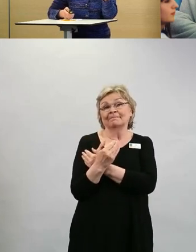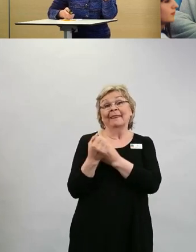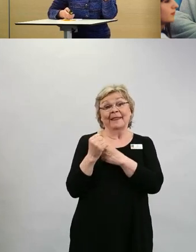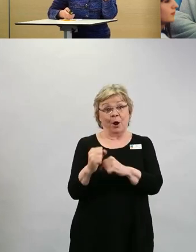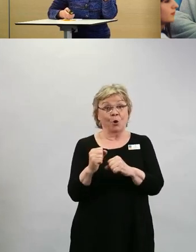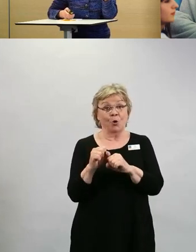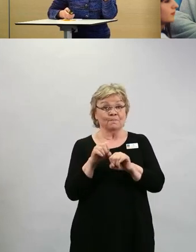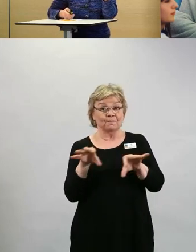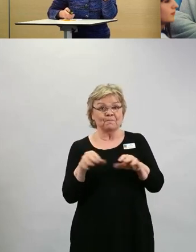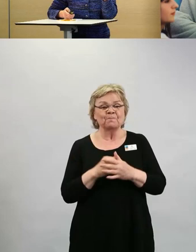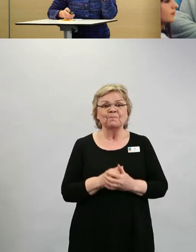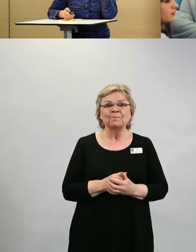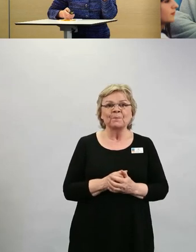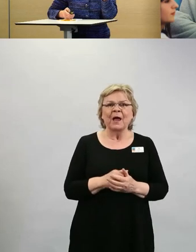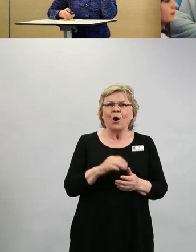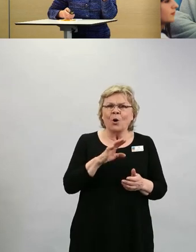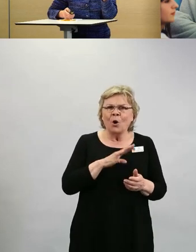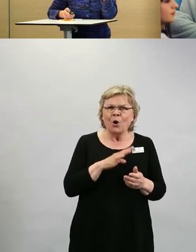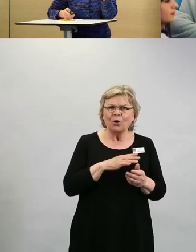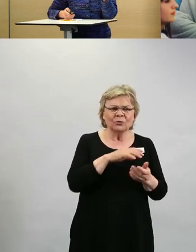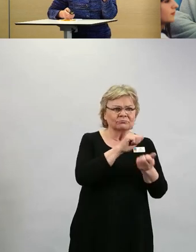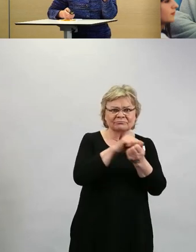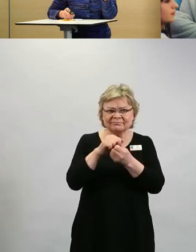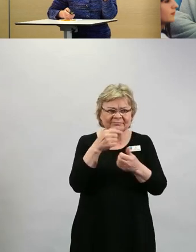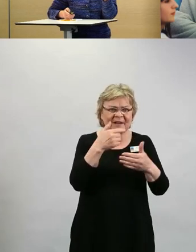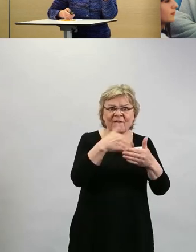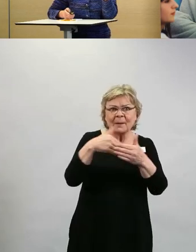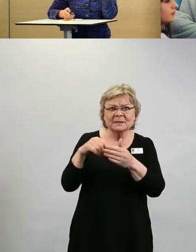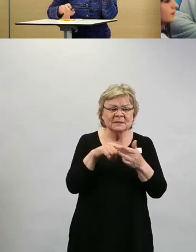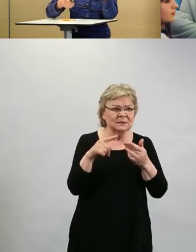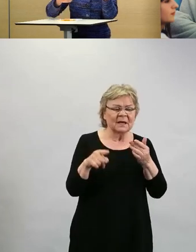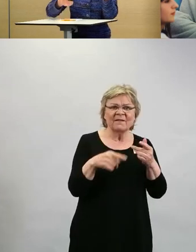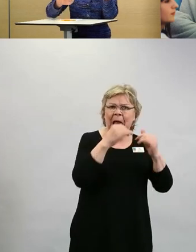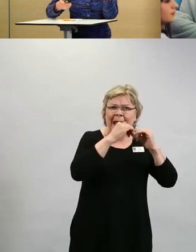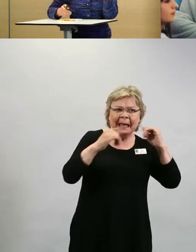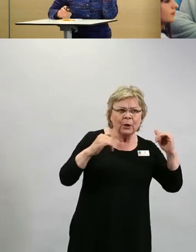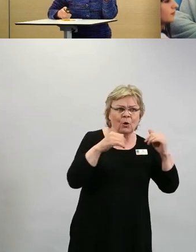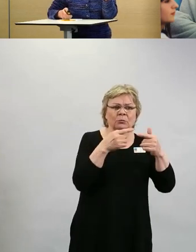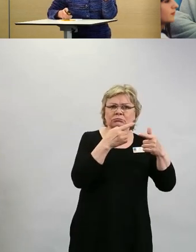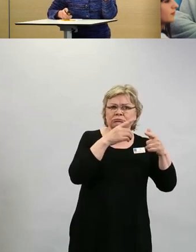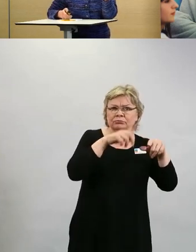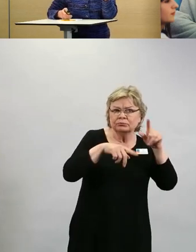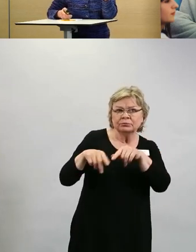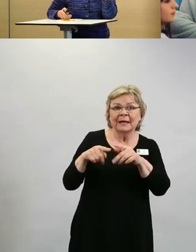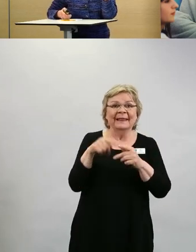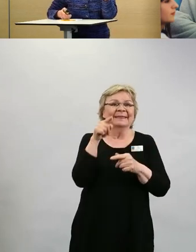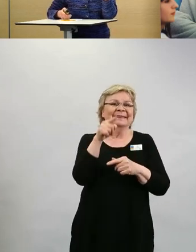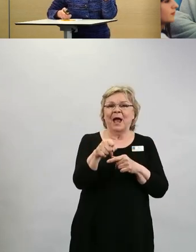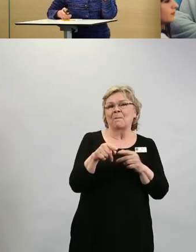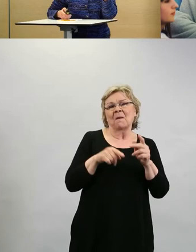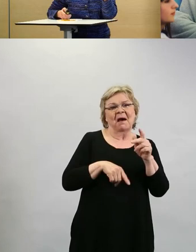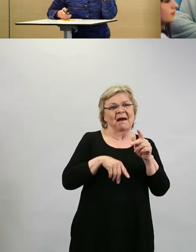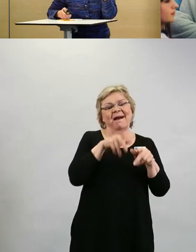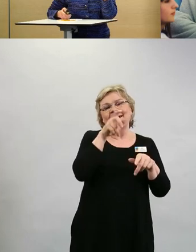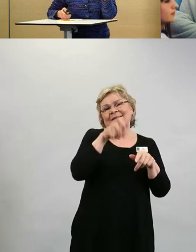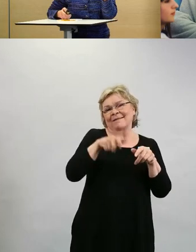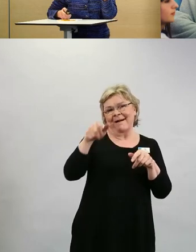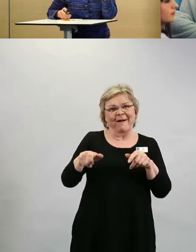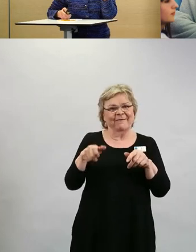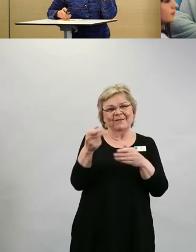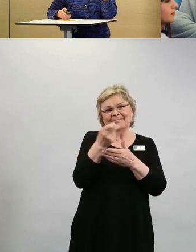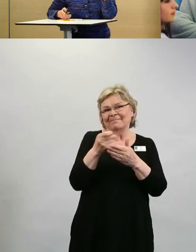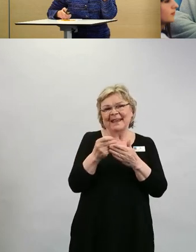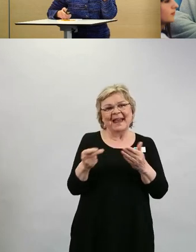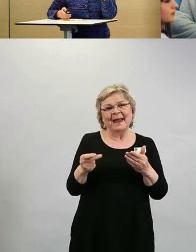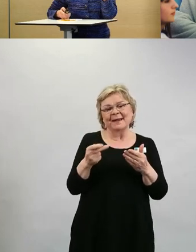Näissä on valmistekohtaisia eroja. Näissä on myös varianttikohtaisia eroja, mihin tämä graafi ei ota kantaa. Kaikki nämä tietysti vaikuttavat